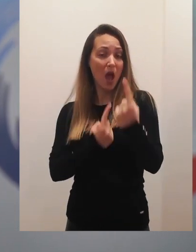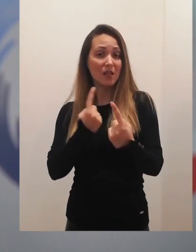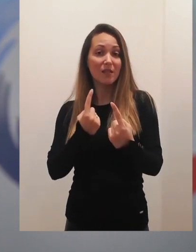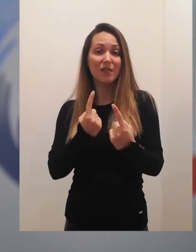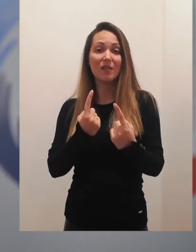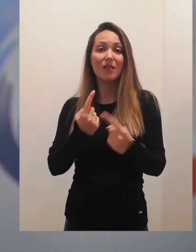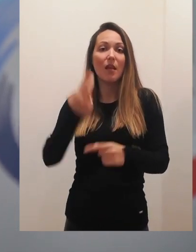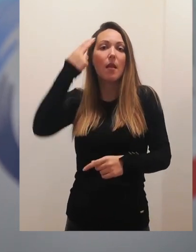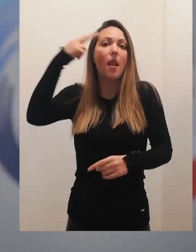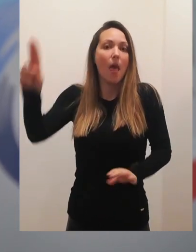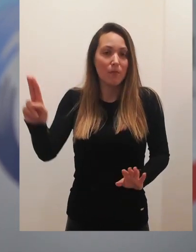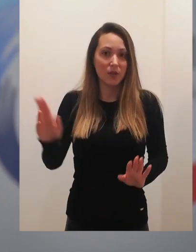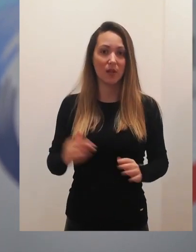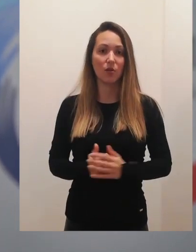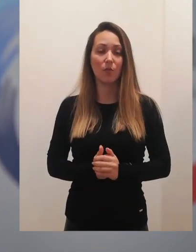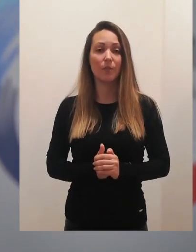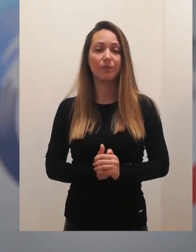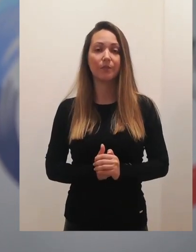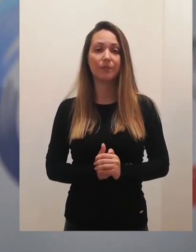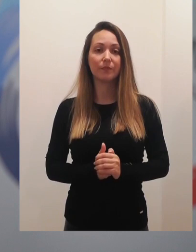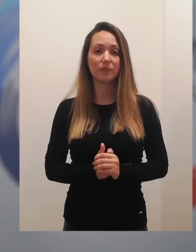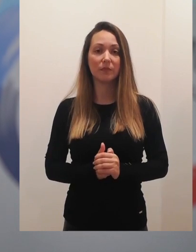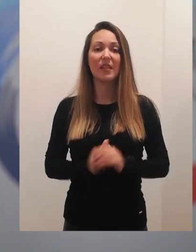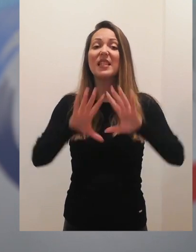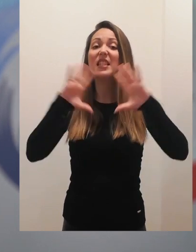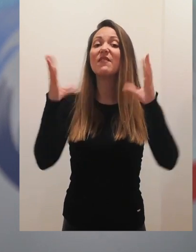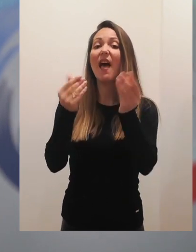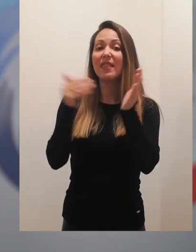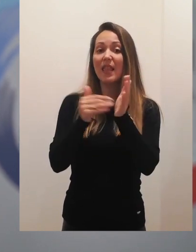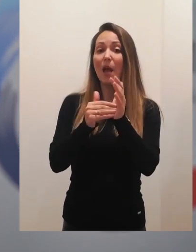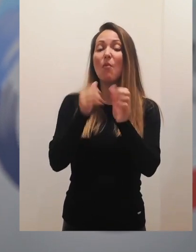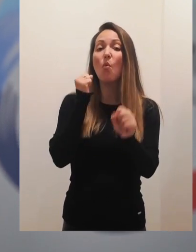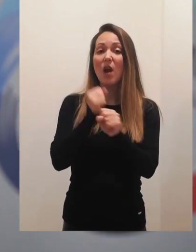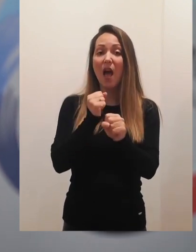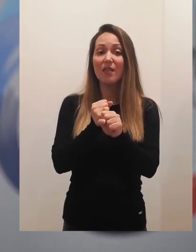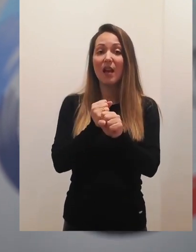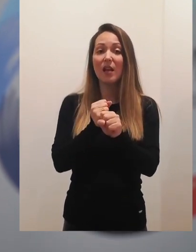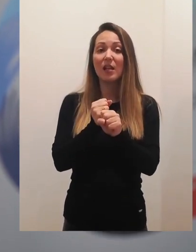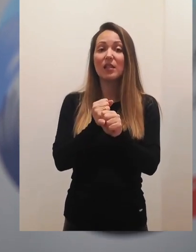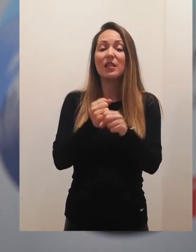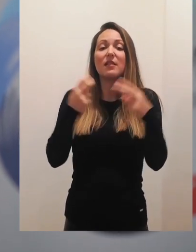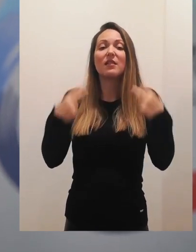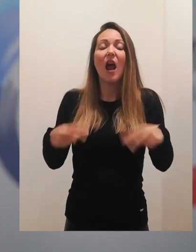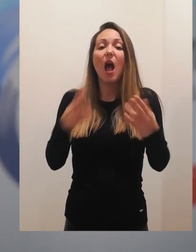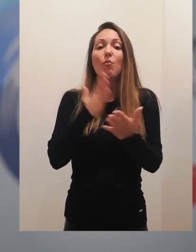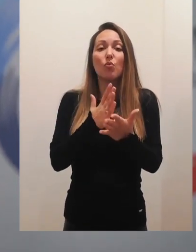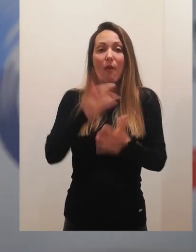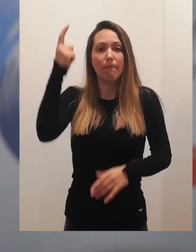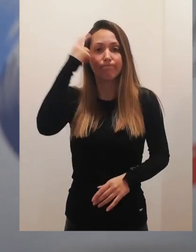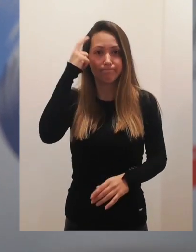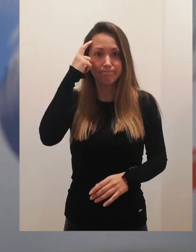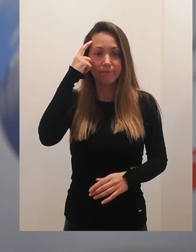popolnog nepoznatog. Tako da treba sve učiniti da taj strah imamo kao